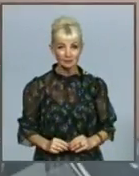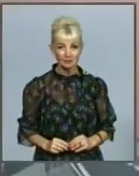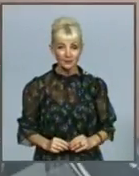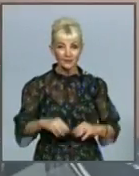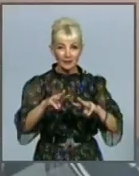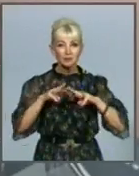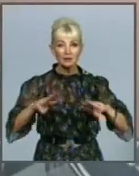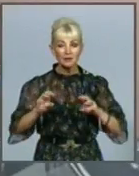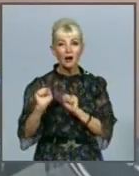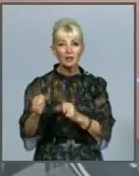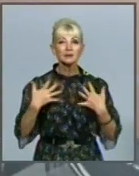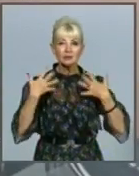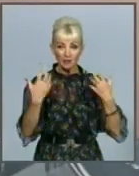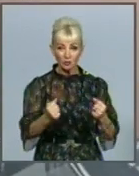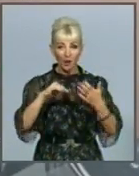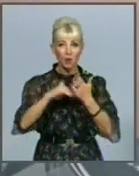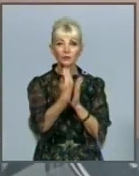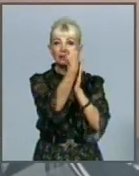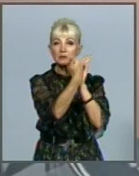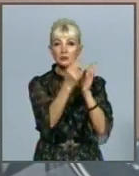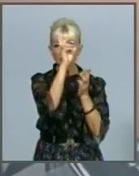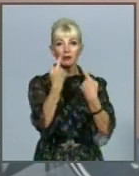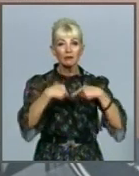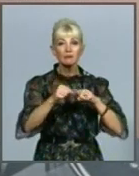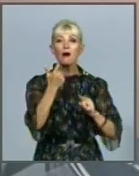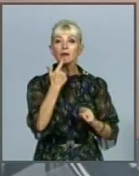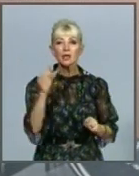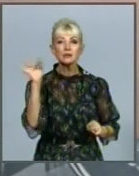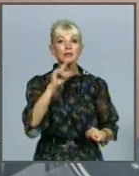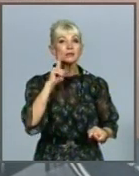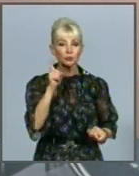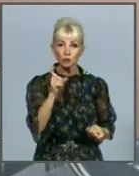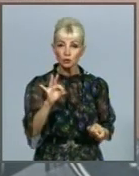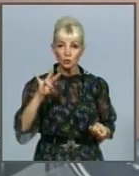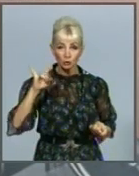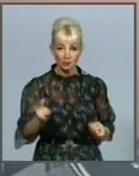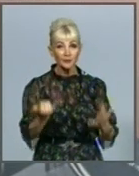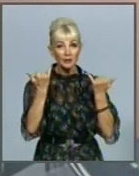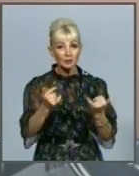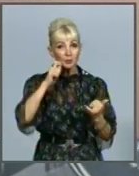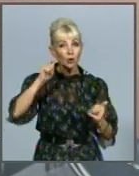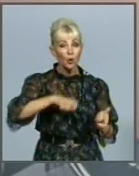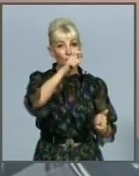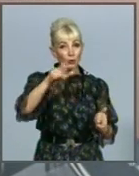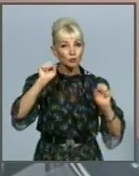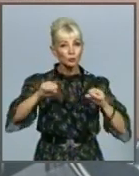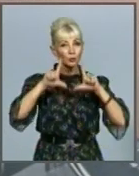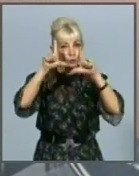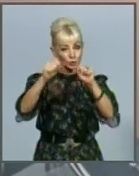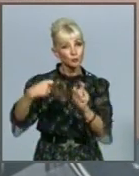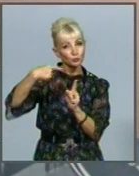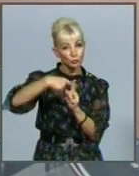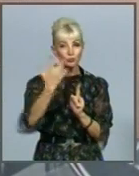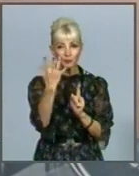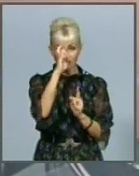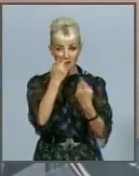Міністерство охорони здоров'я оновило список країн червоної та зеленої зони. Тепер українцям можна буде відвідувати плюс п